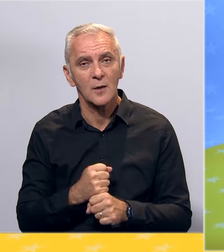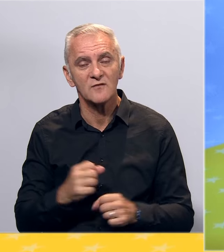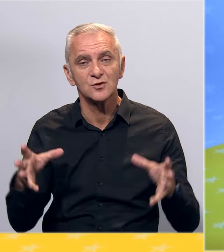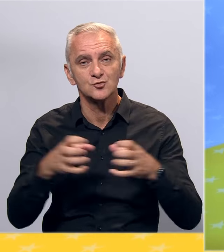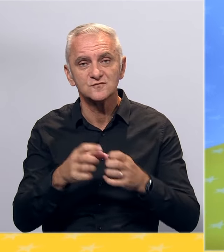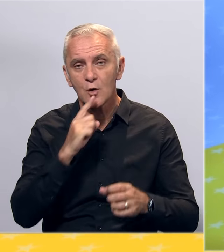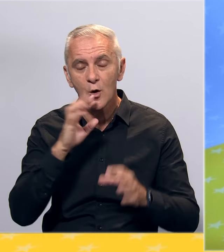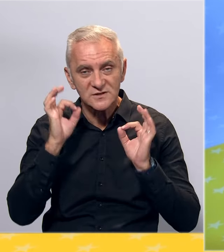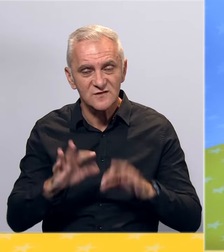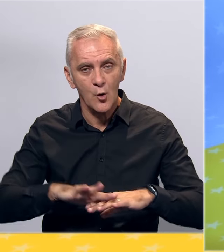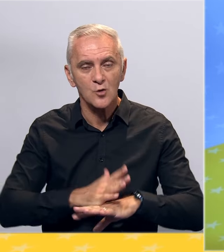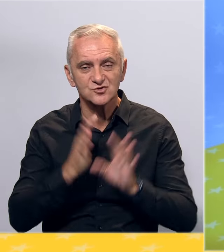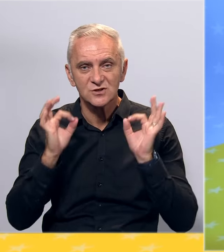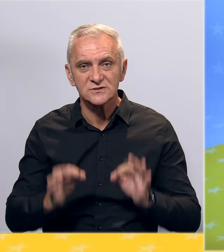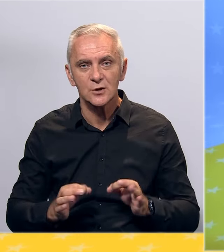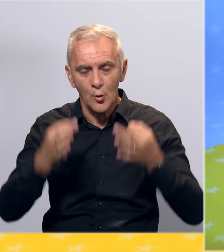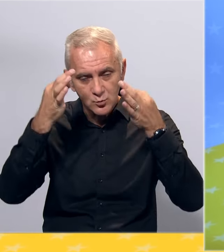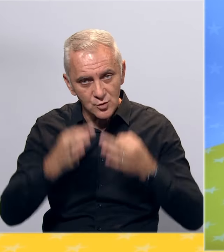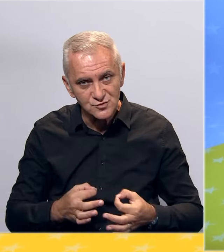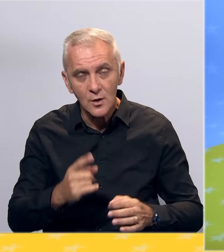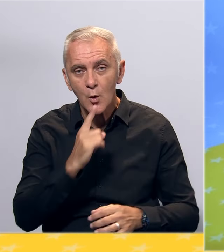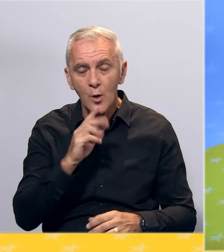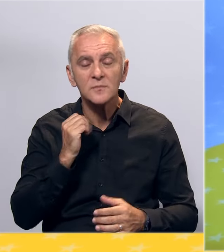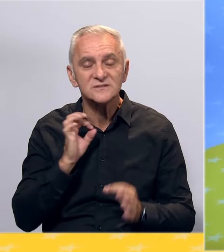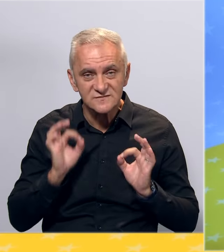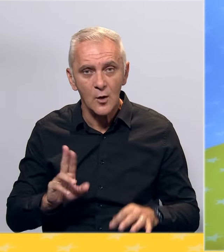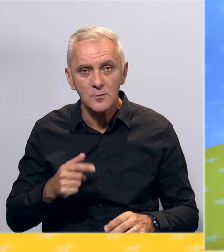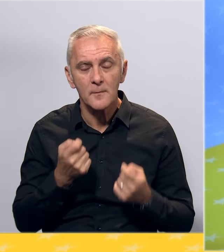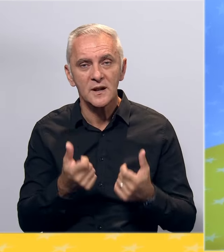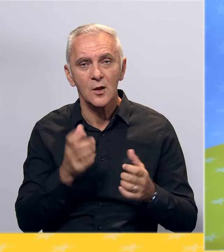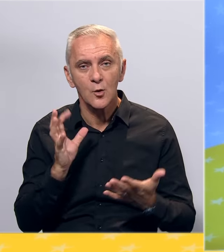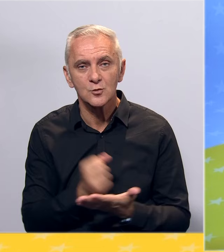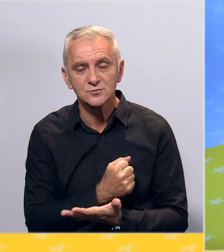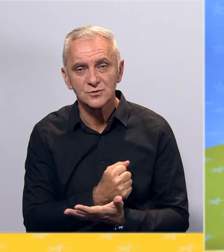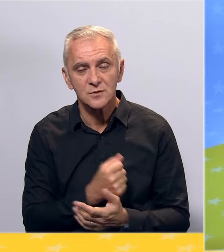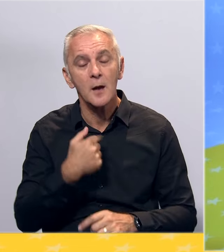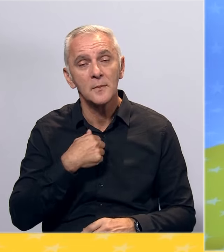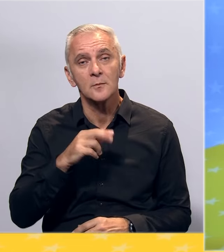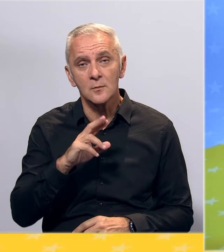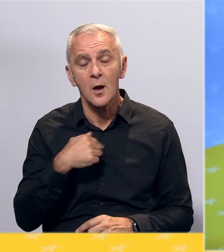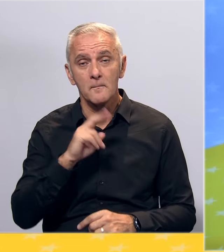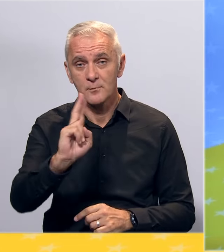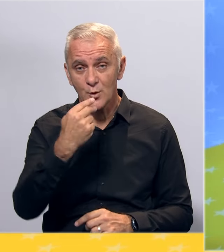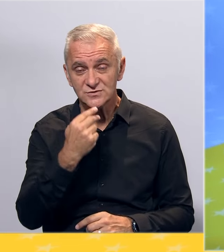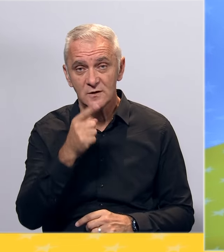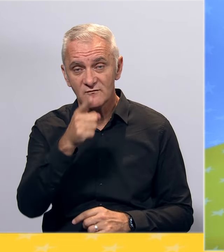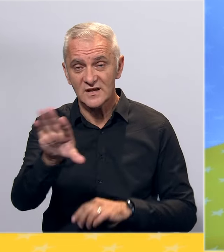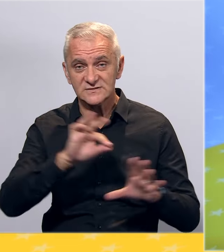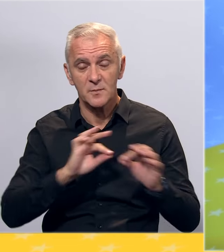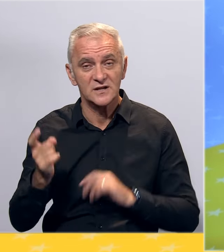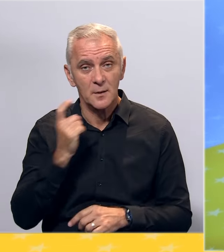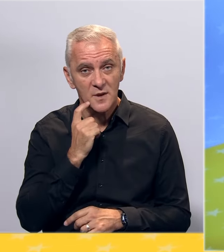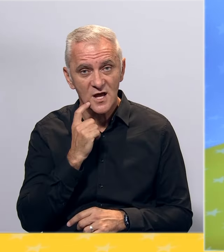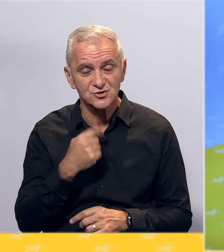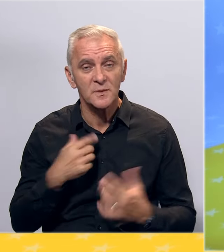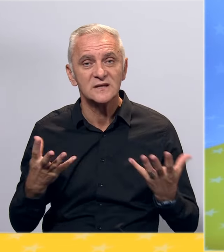društvu u kojem se svako osjeća sigurnim, cjenjenim i u kojem svaku ima priliku za uspjeh. U ime pokreta možemo bolje, pozivam vas da izaberete Bihać